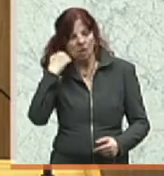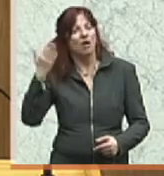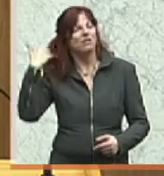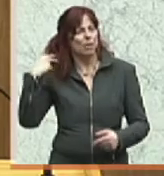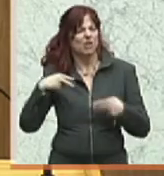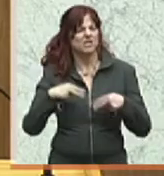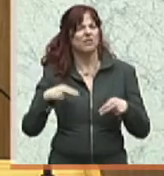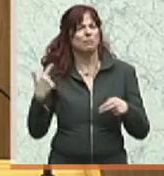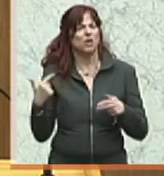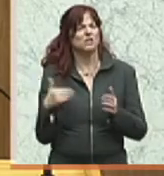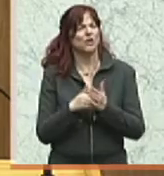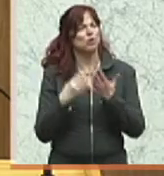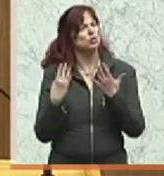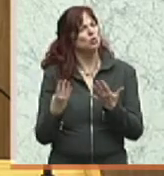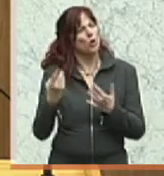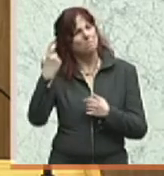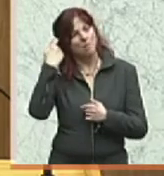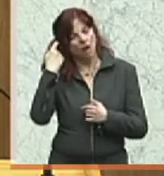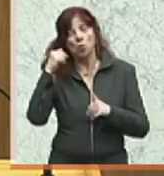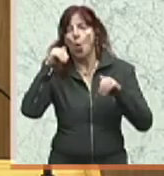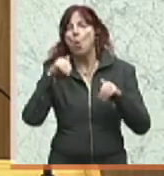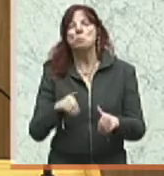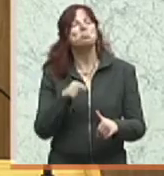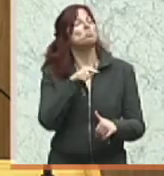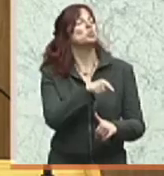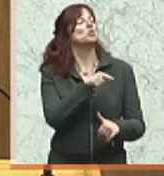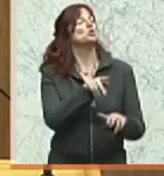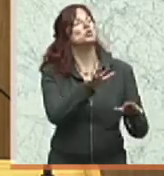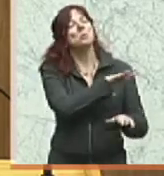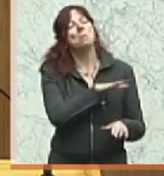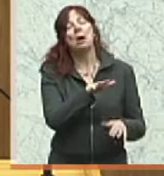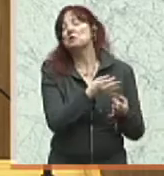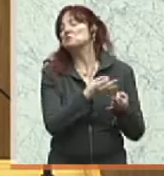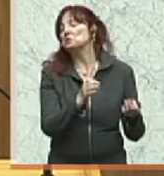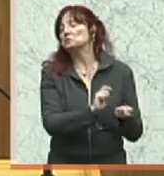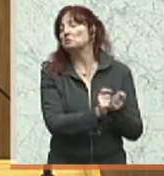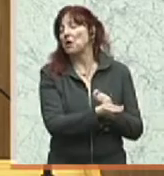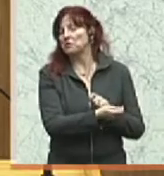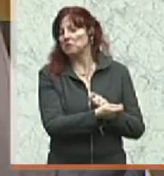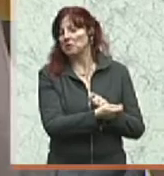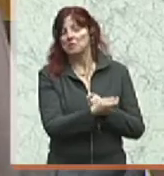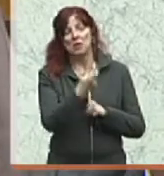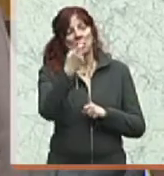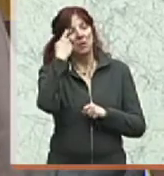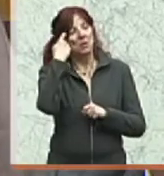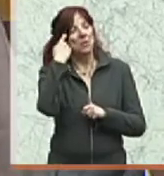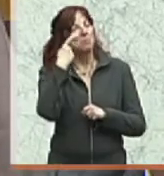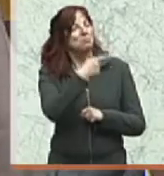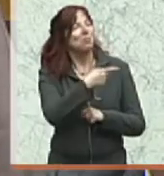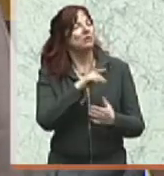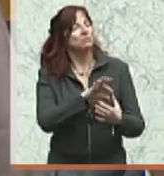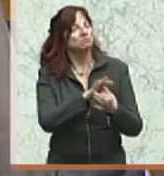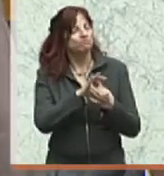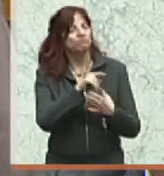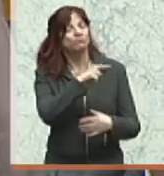es gebe keinen Handlungsbedarf. Und das bezogen hat darauf, dass wir immer wieder mit Historikern reden, war für uns